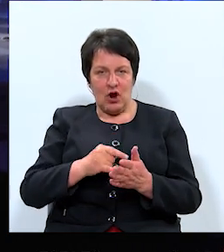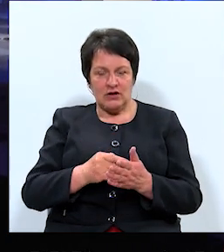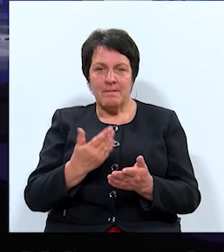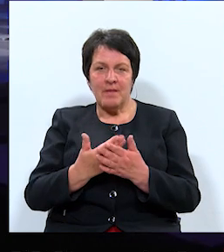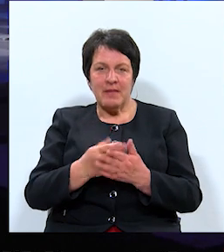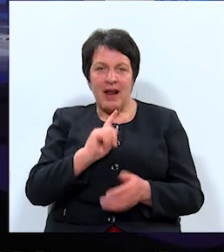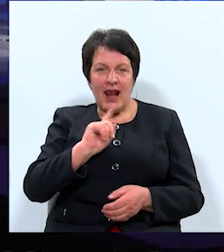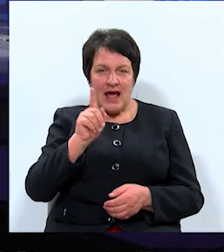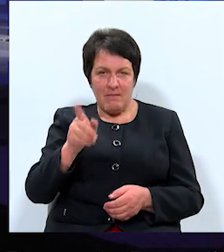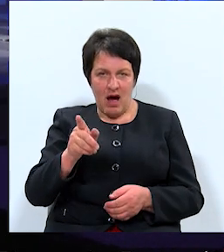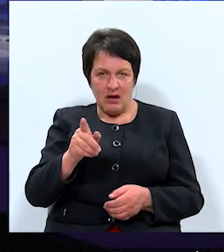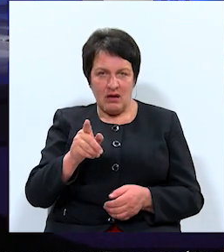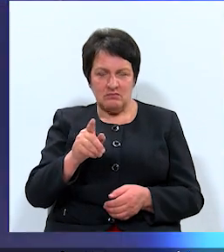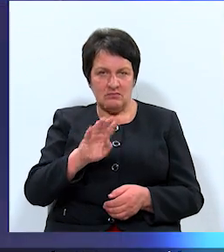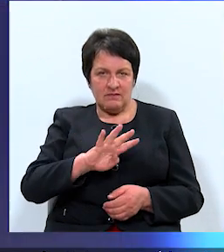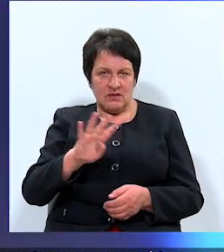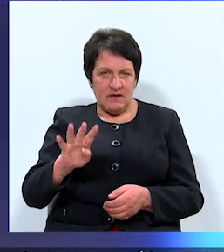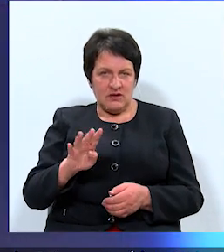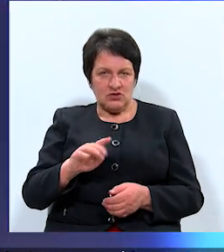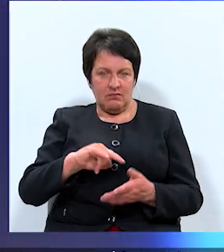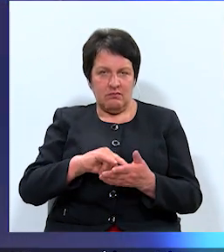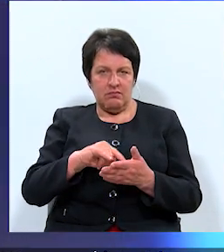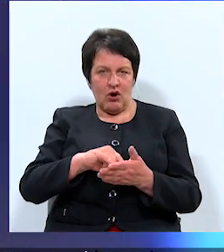piemēram, Liepā iesniedz 99 projekts.